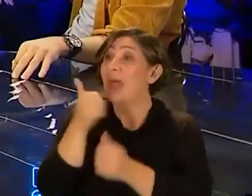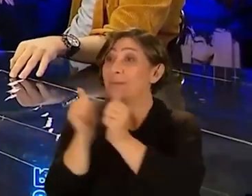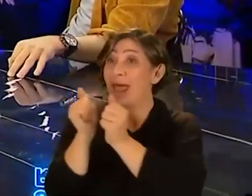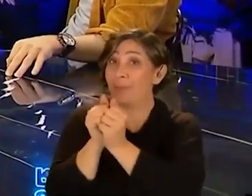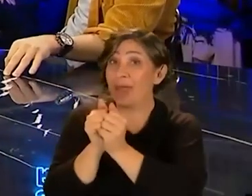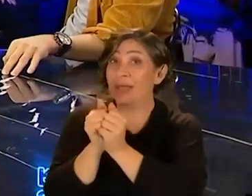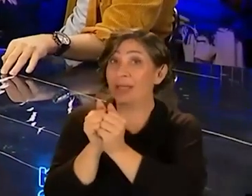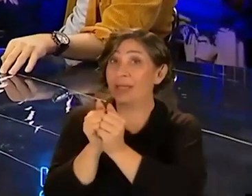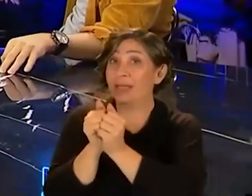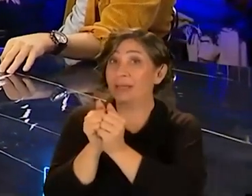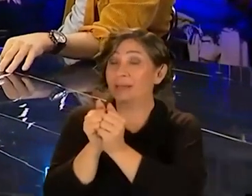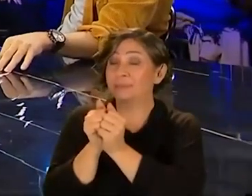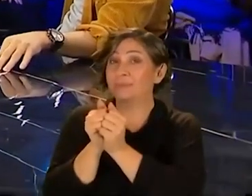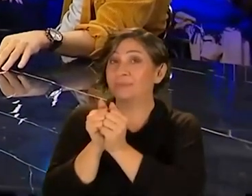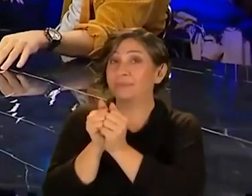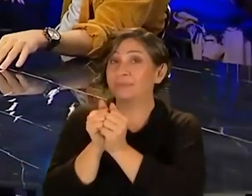Yenilerle